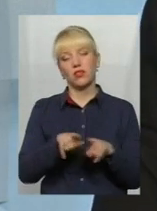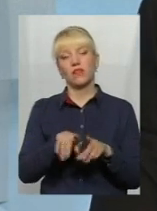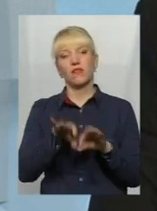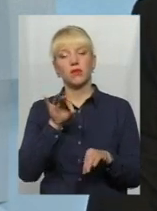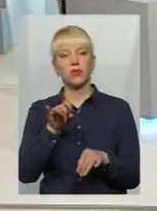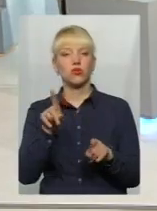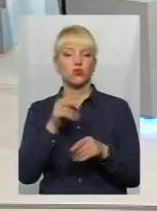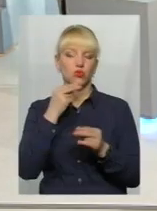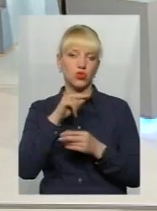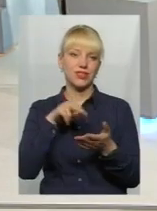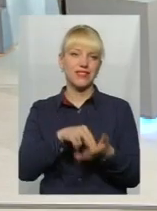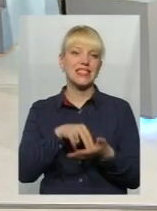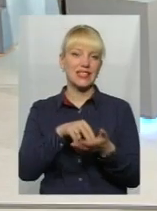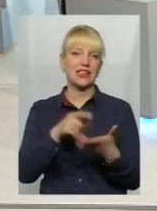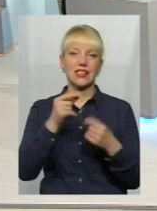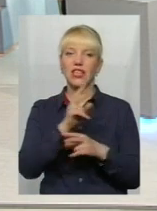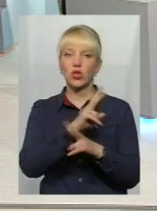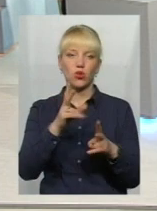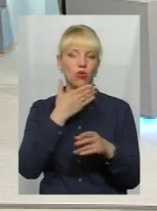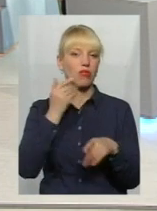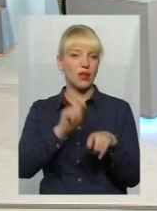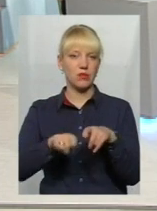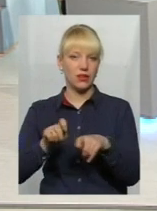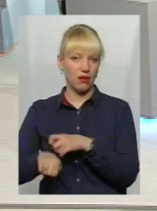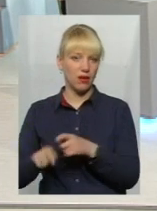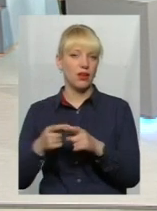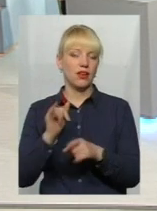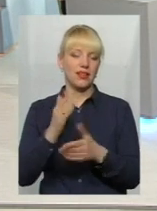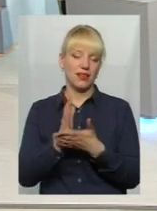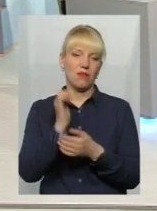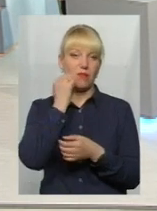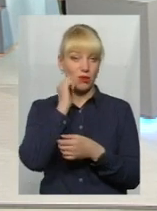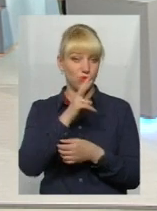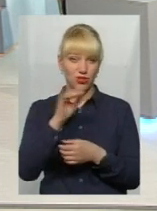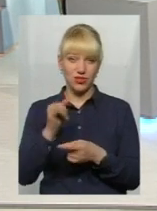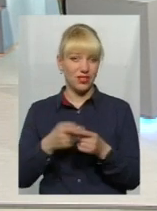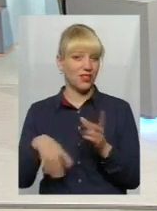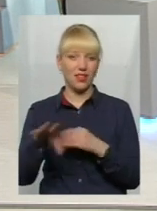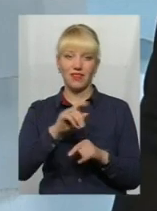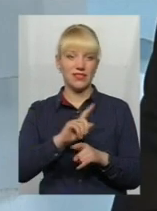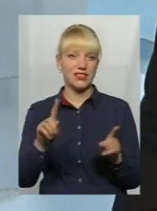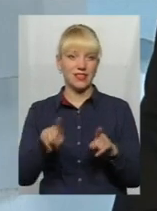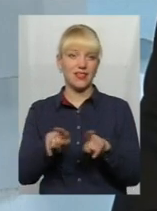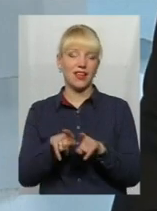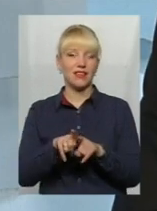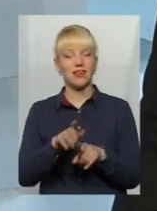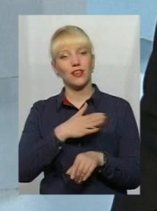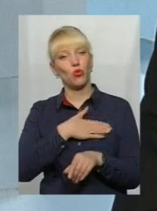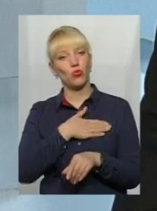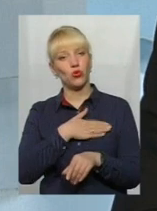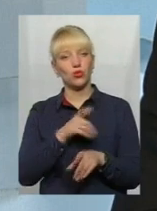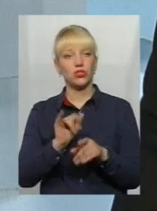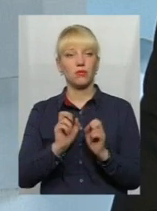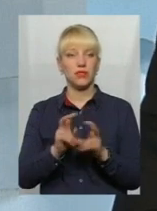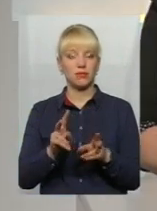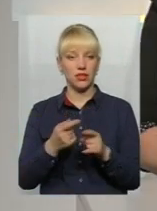що їм краще стати там, де їх ніхто не питає. Тому що в нас навіть діти і бабушки, вони не всі такі добродушні і безпечні, на